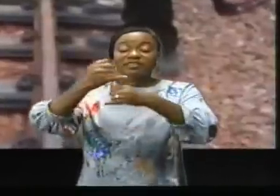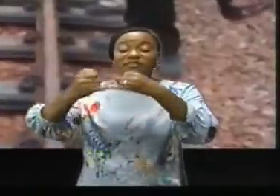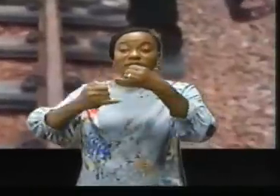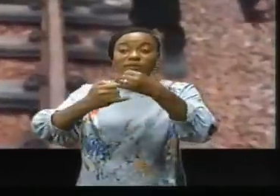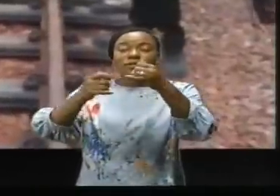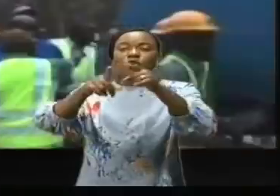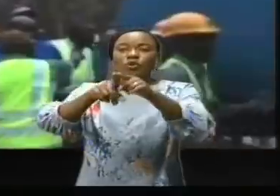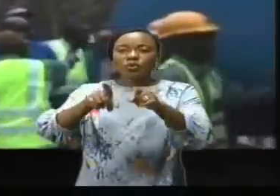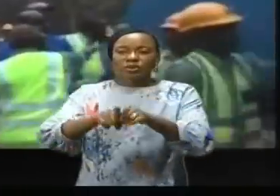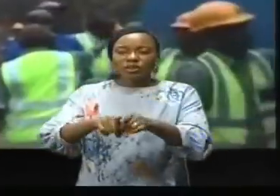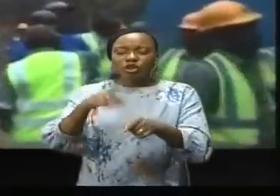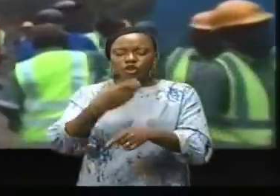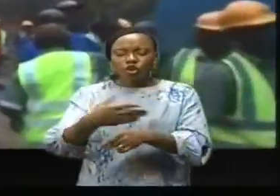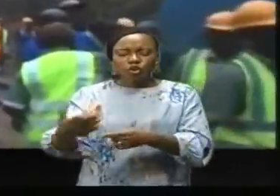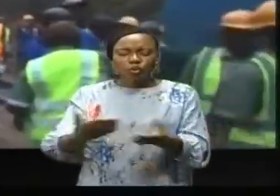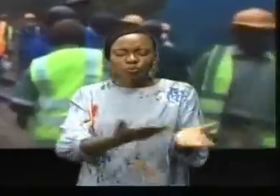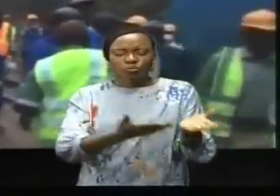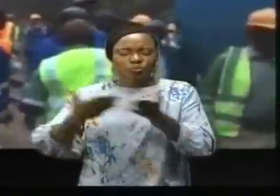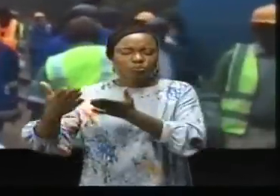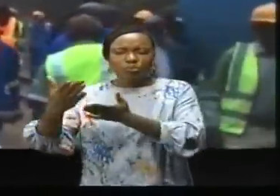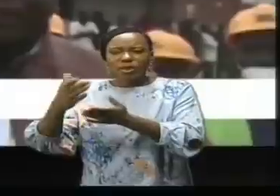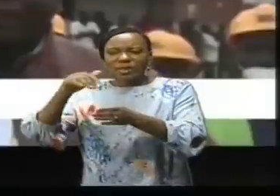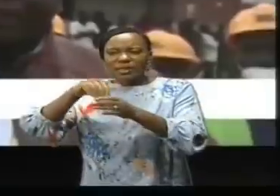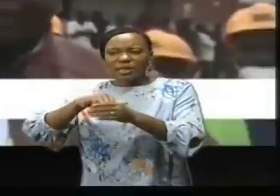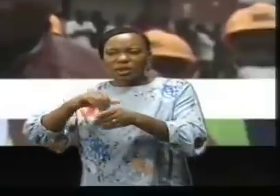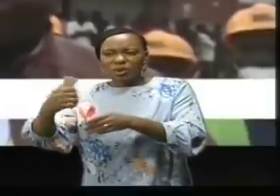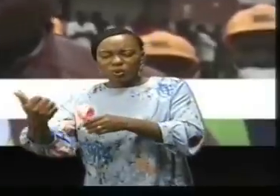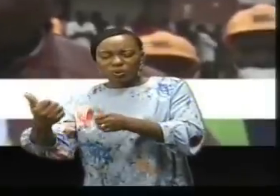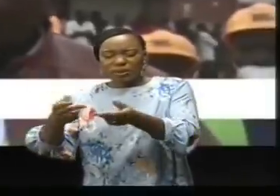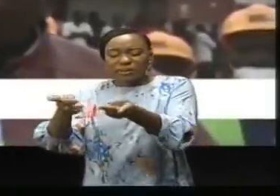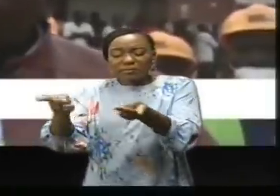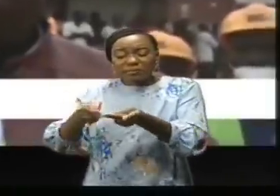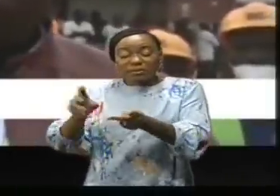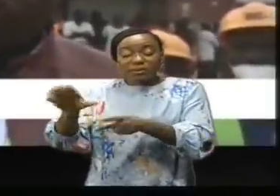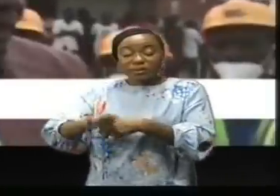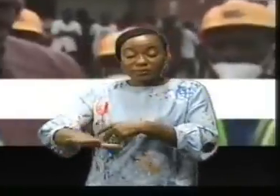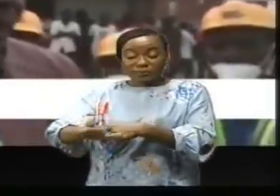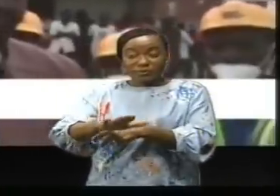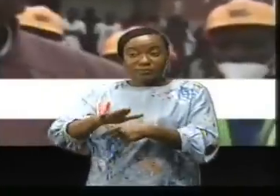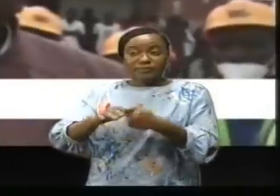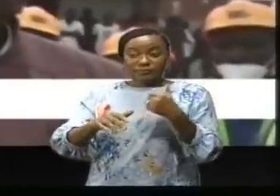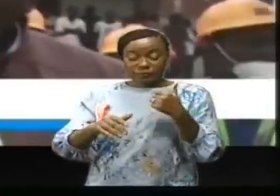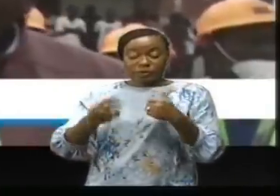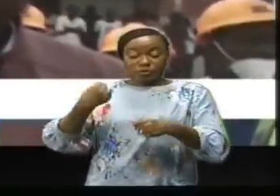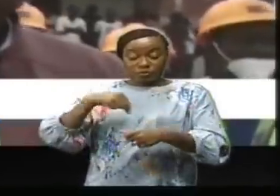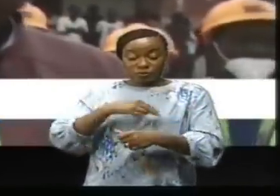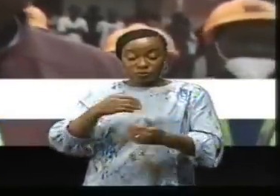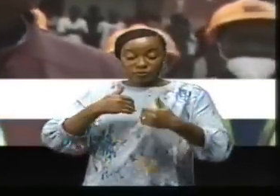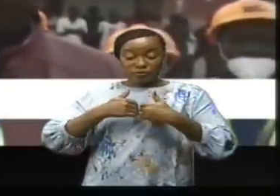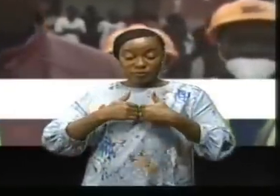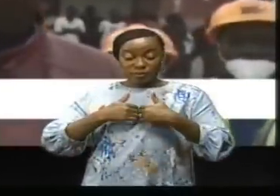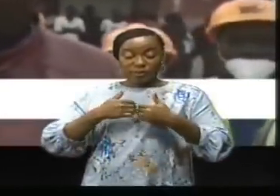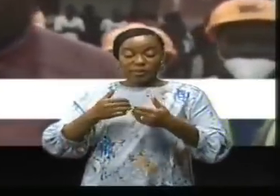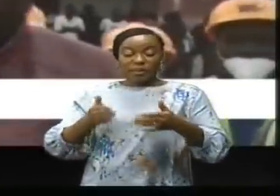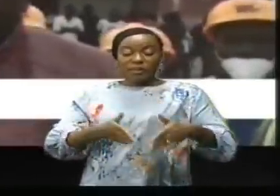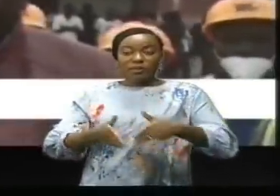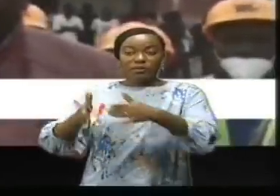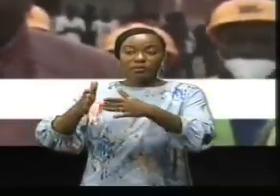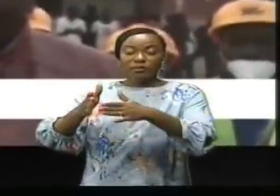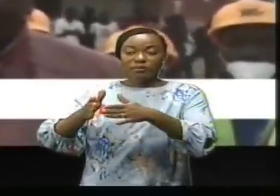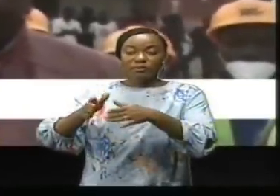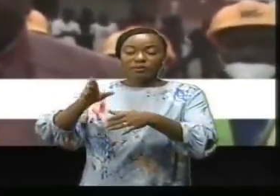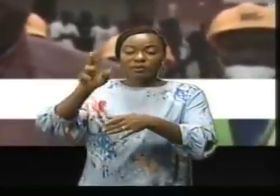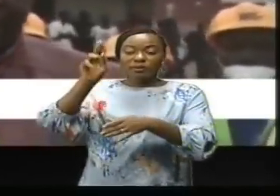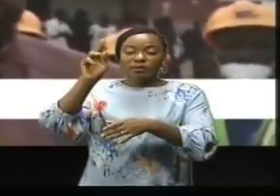ravitaillement des produits commerciaux dans certains coins du pays. En de travail, nous voulons réhabiliter l'axe, quand Zézé ne faut pas,